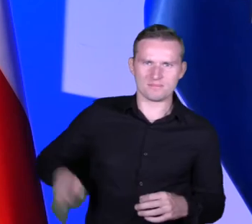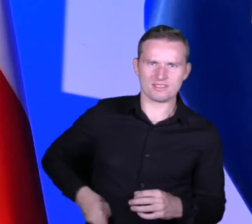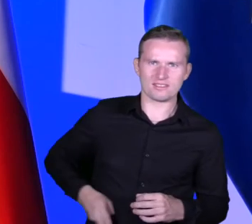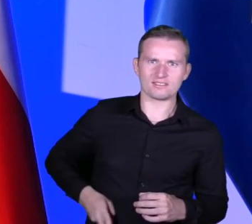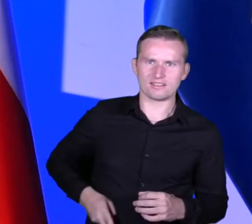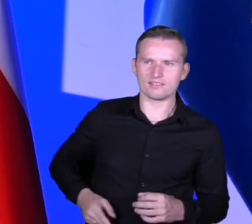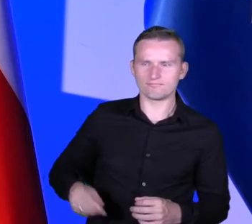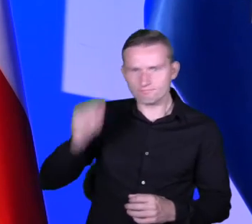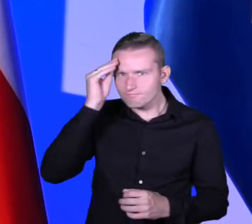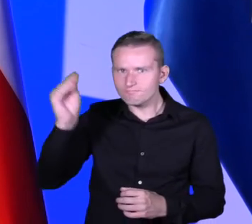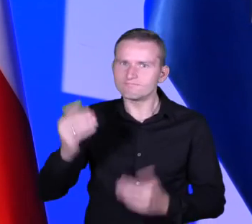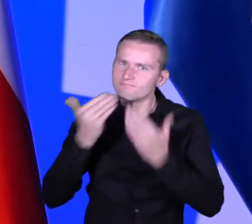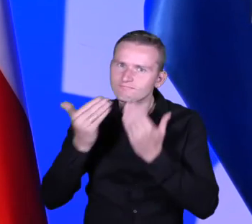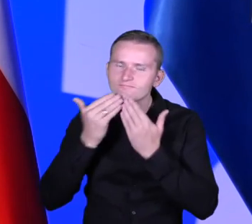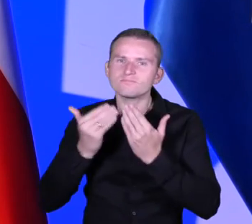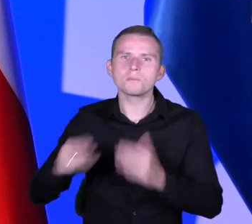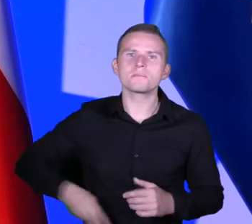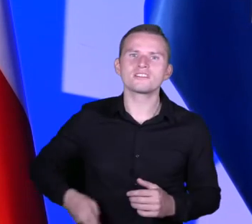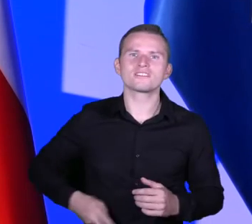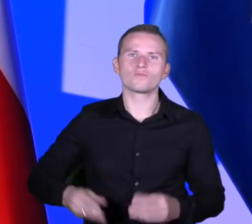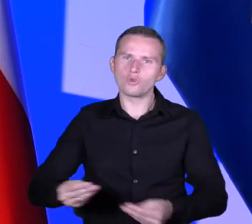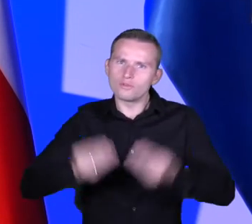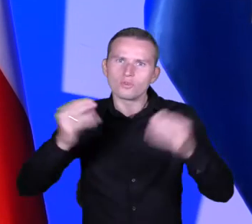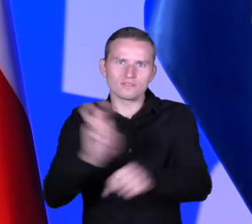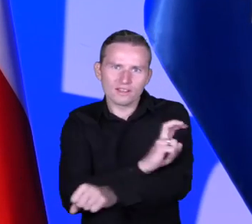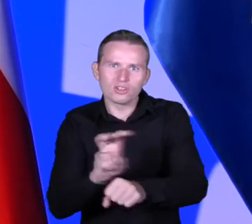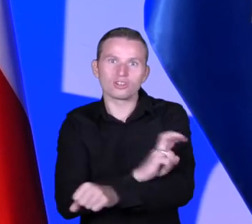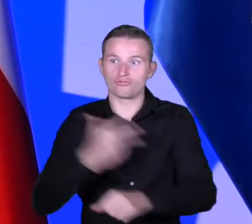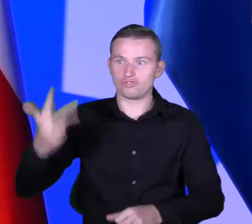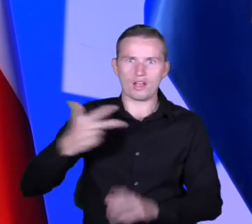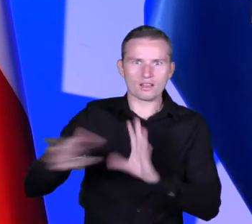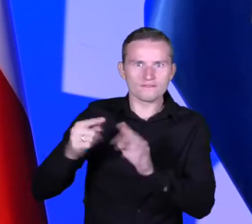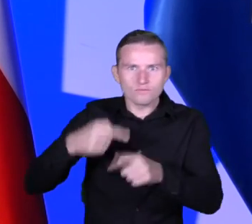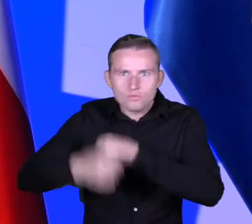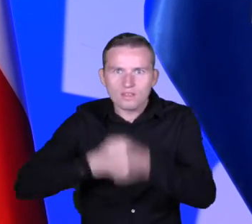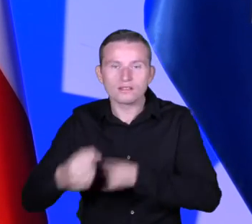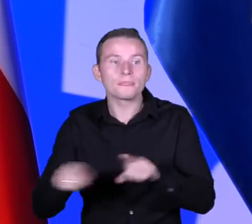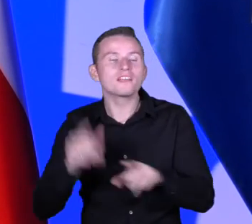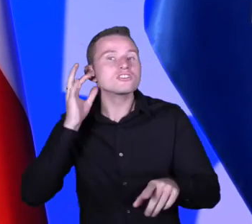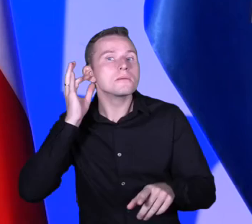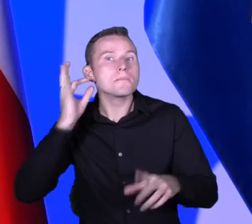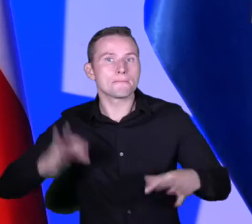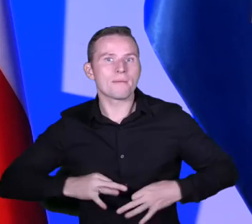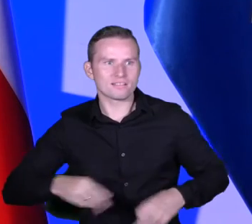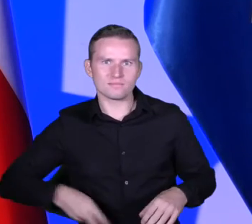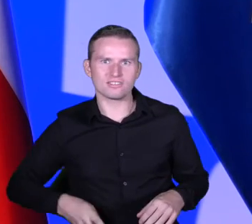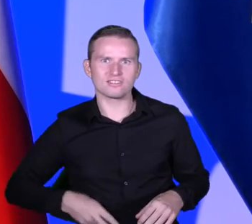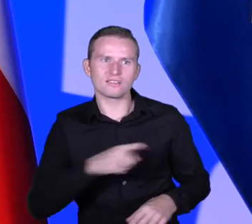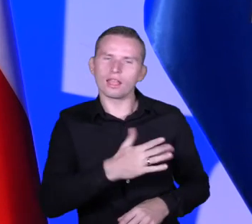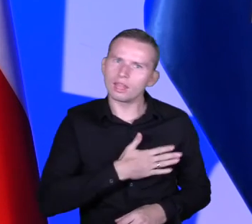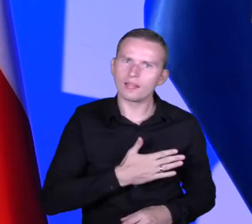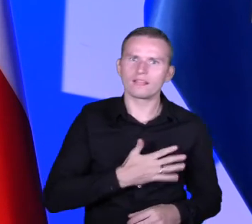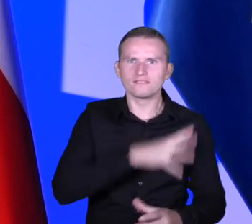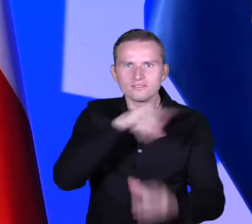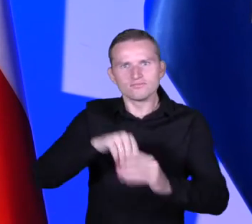Ministerstwa Rozwoju i Technologii za te trzy lata owocnej współpracy. Na ręce pani minister podziękowania za życzliwość dla tego projektu, dla